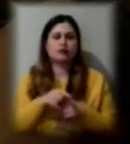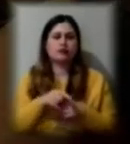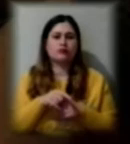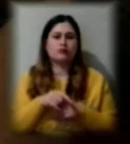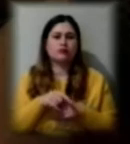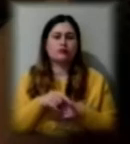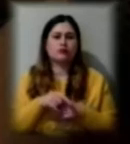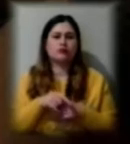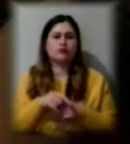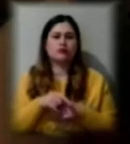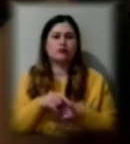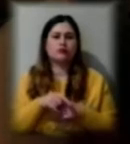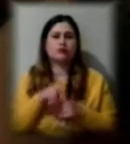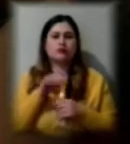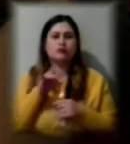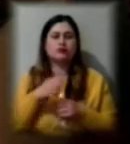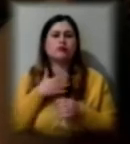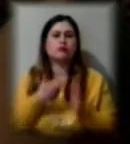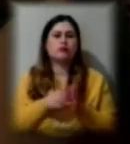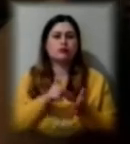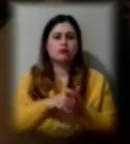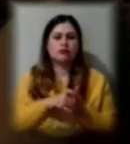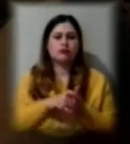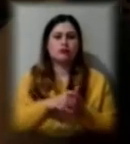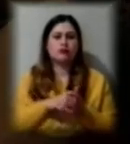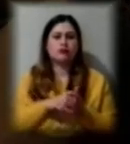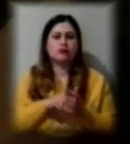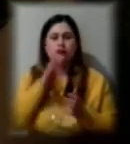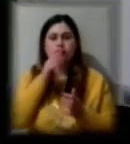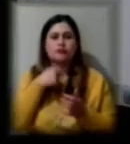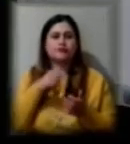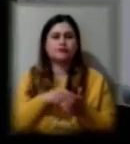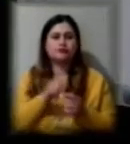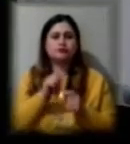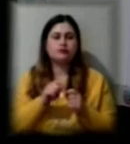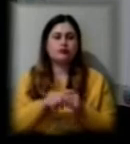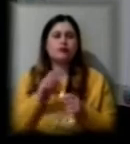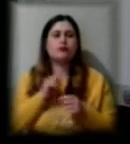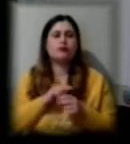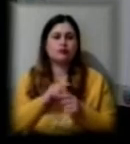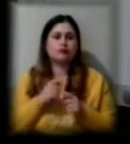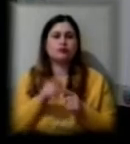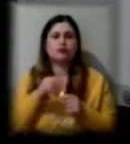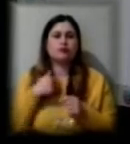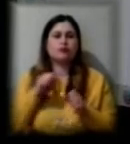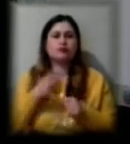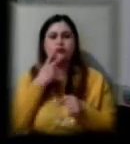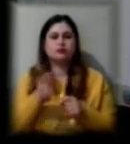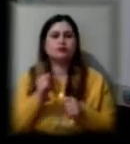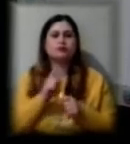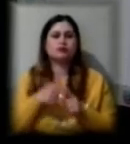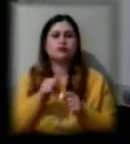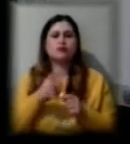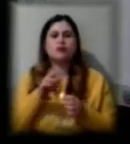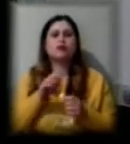Портал «Мій клас», коли я натискаю перевіручні роботи, я можу бачити, як впоралися із